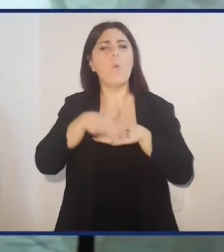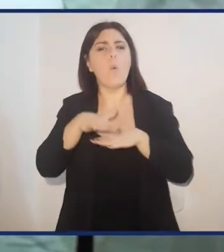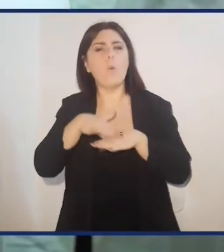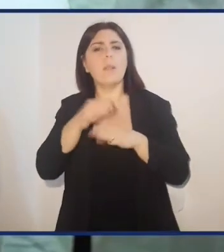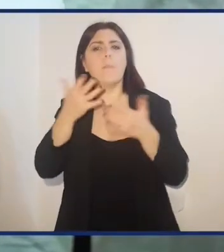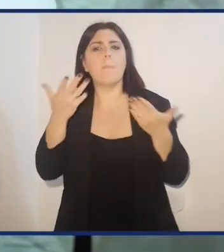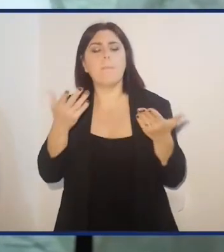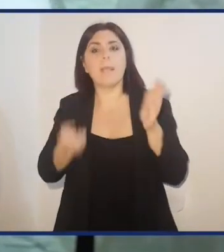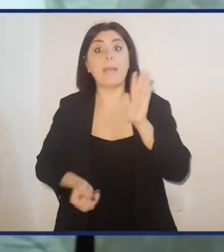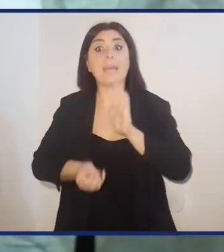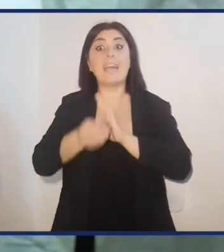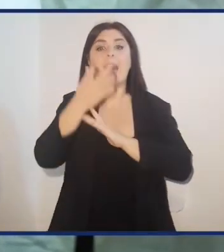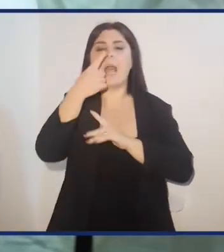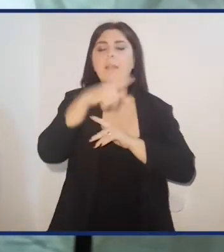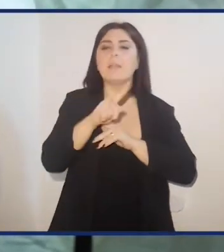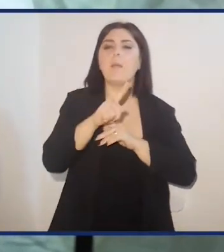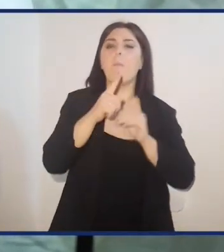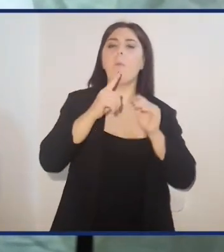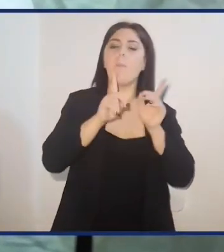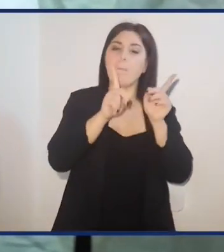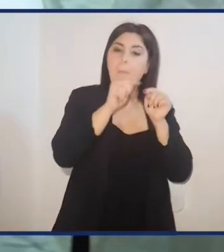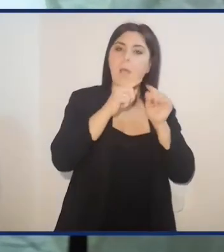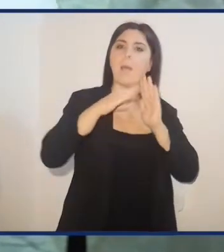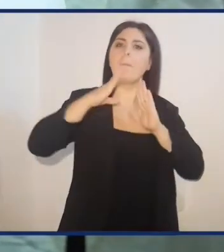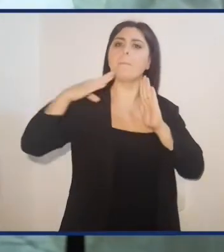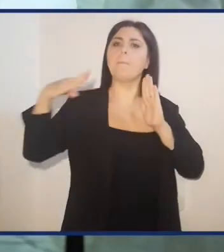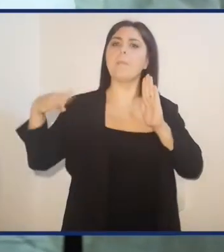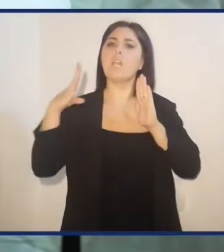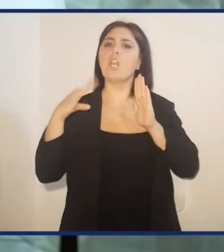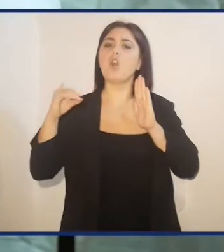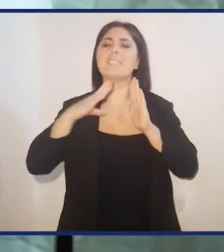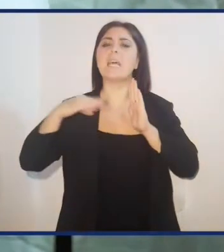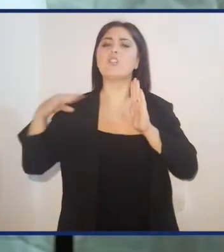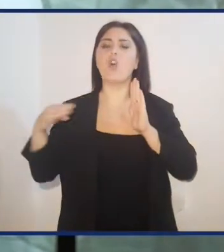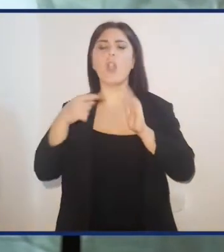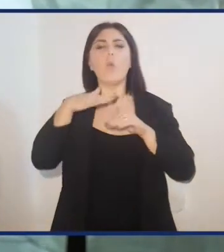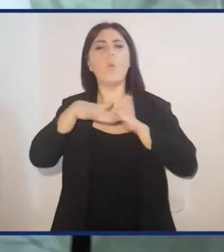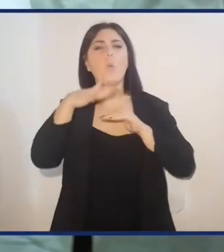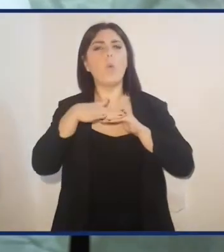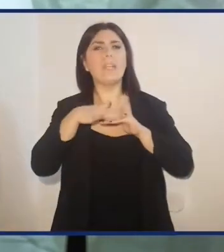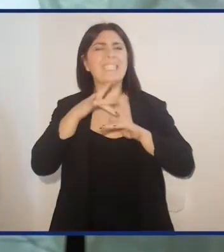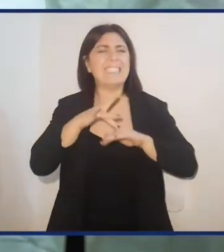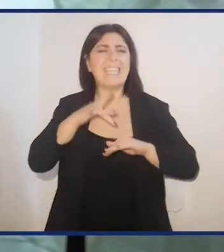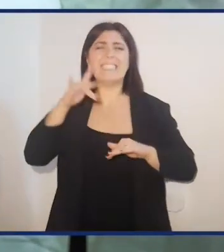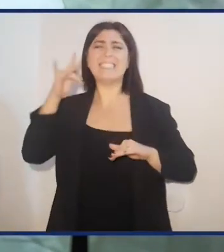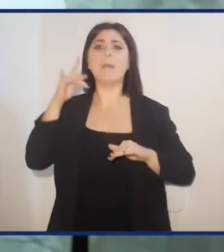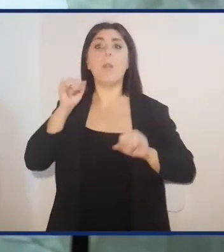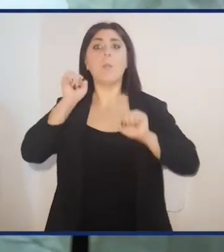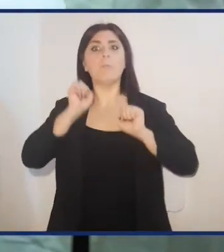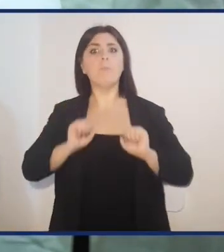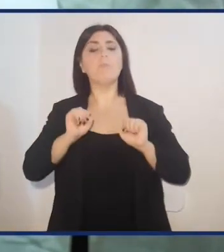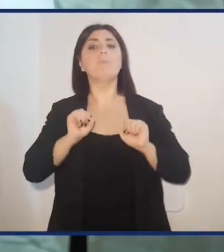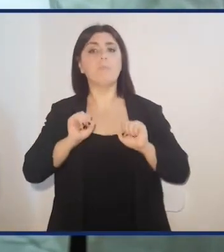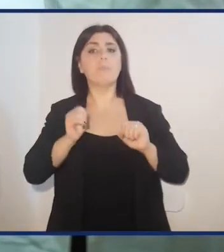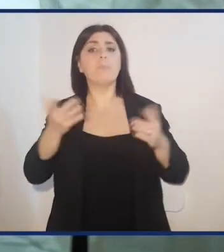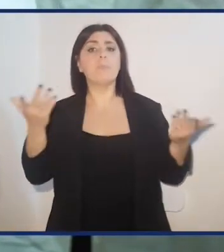le utilizziamo per creare dei biosensori. Un biosensore è uno strumento altamente sensibile